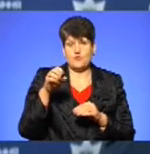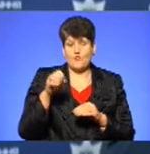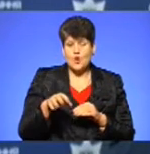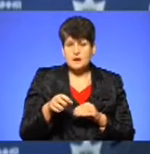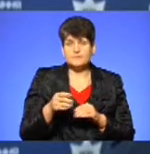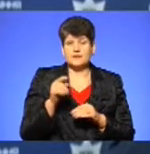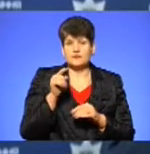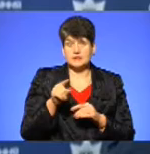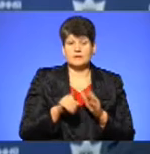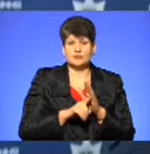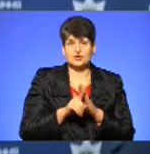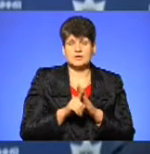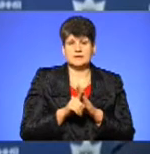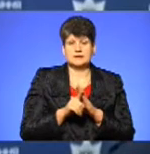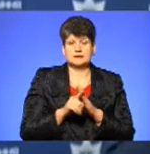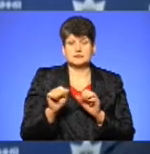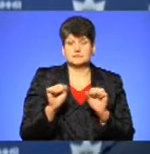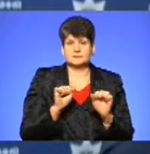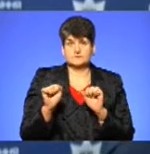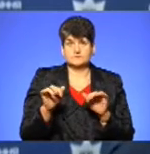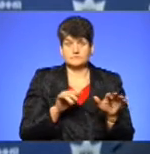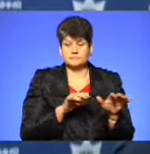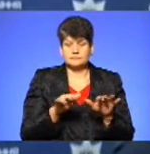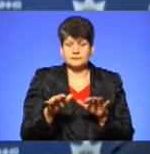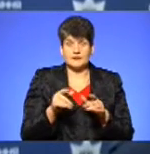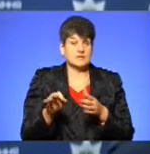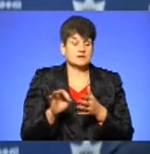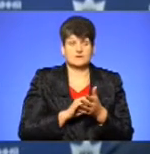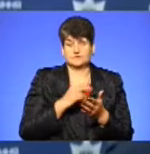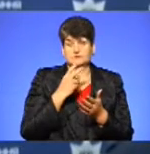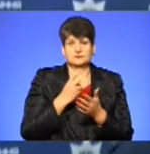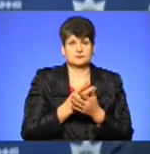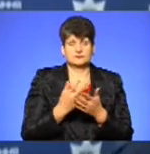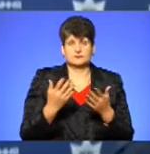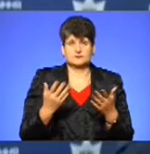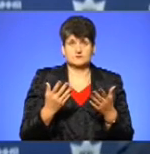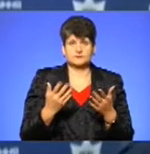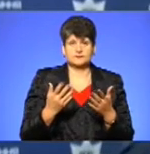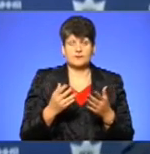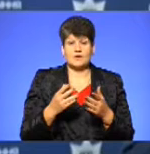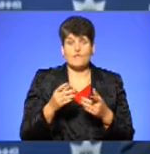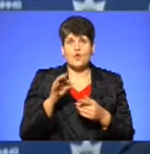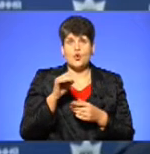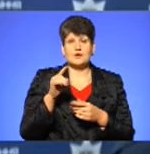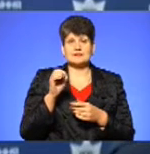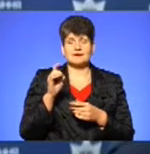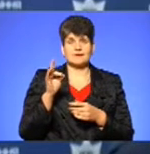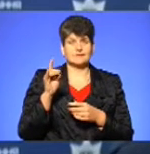вони вже почали регулювати рух, це зразу далося в знаки, тому що власне в Озерній вже